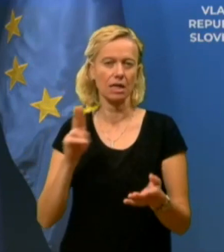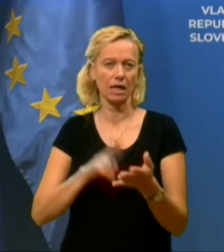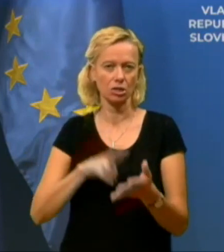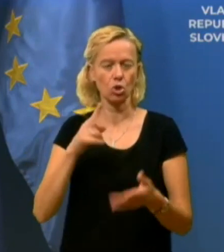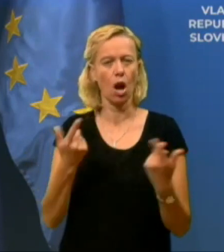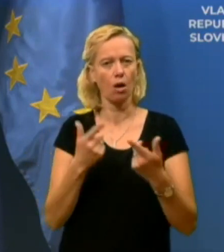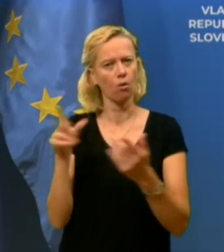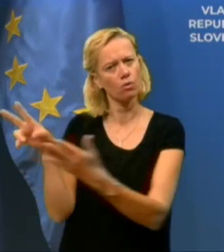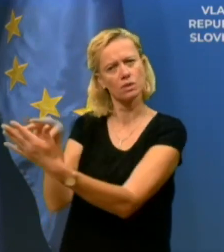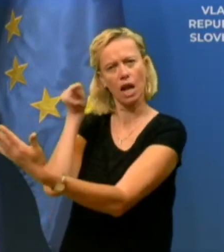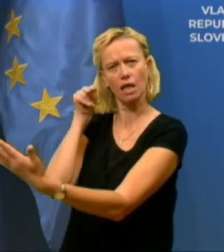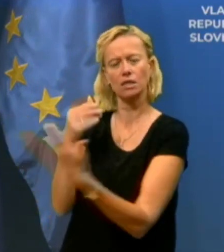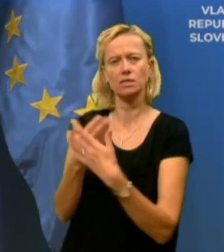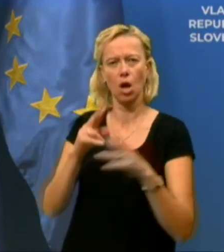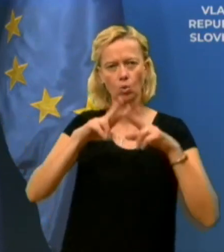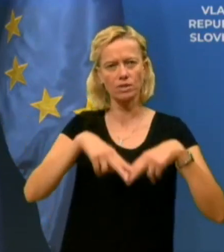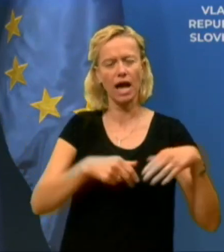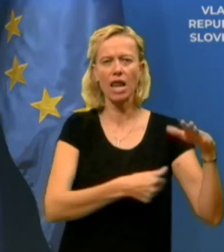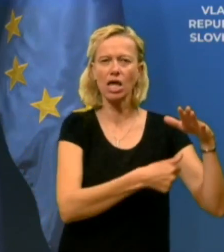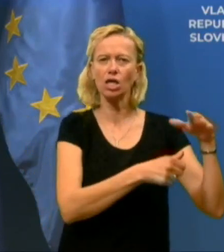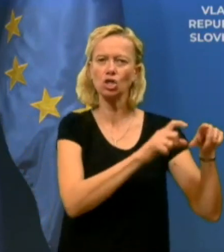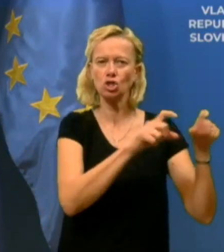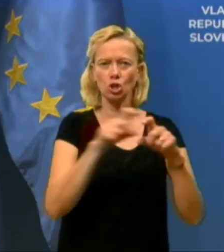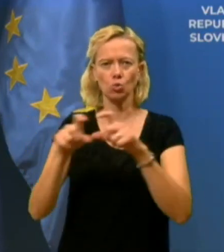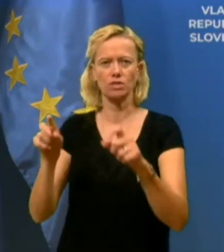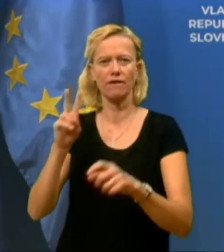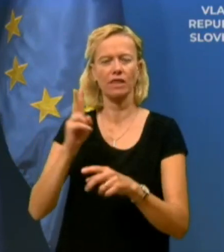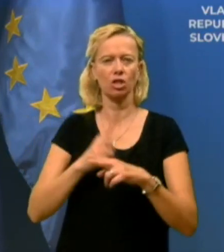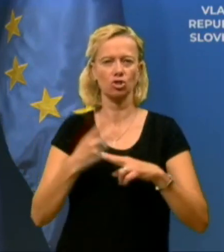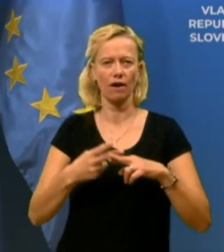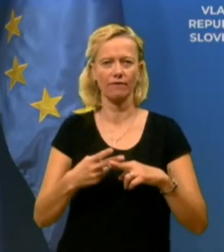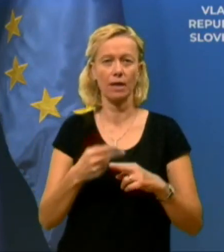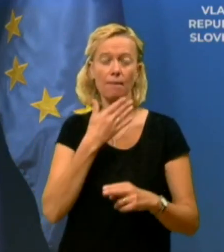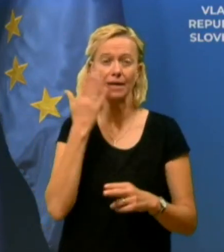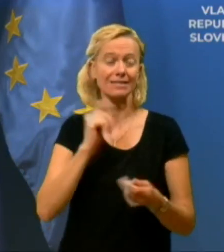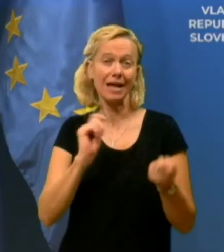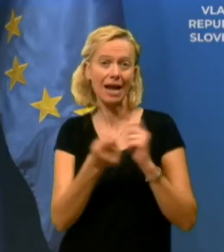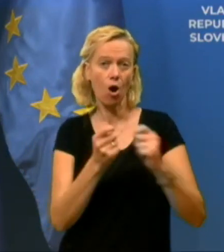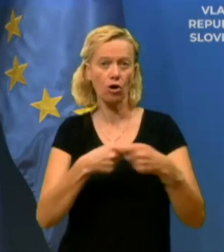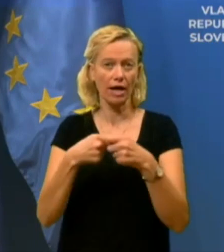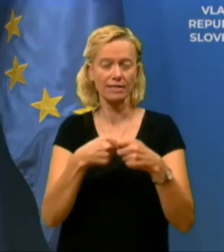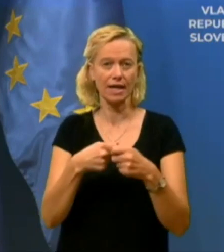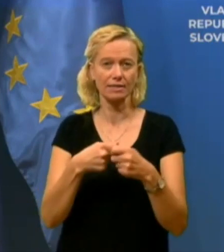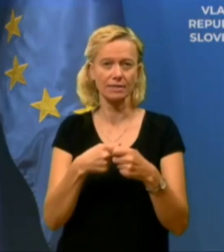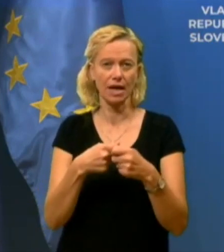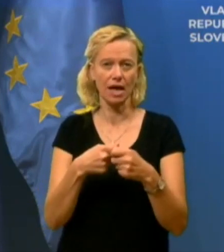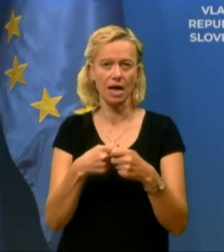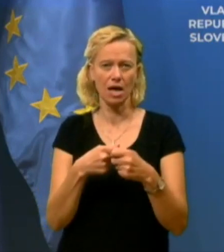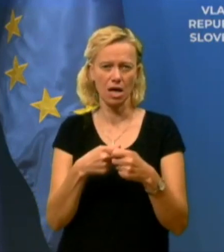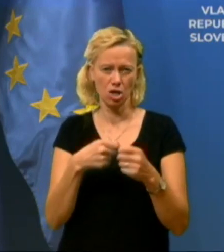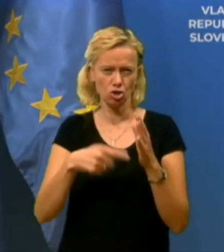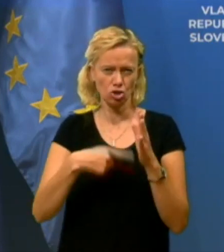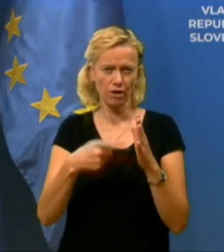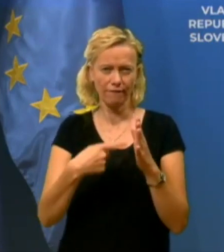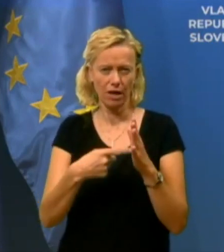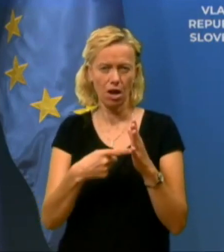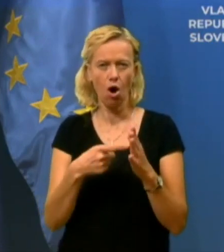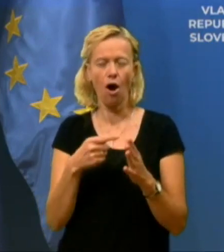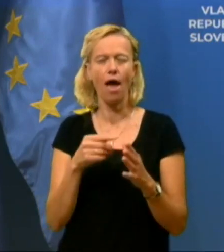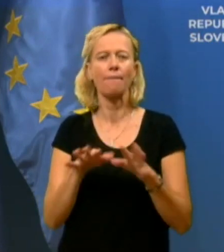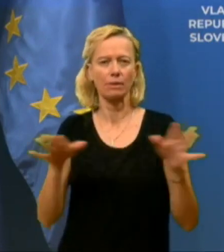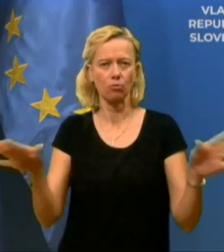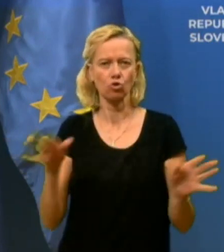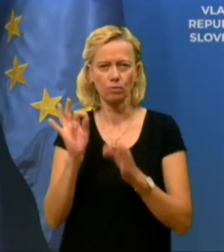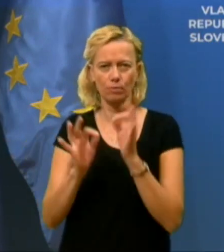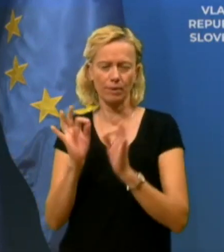lahko zgled za ostale inštitucije v državi. Brez reorganizacije takšnega števila epidemioloških poizvedovanj ne bi bilo zmožno